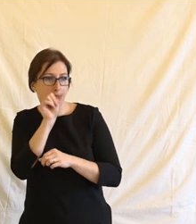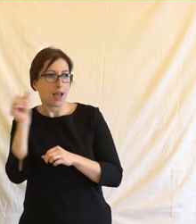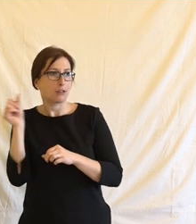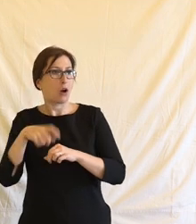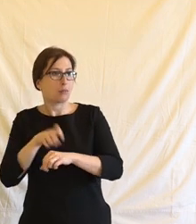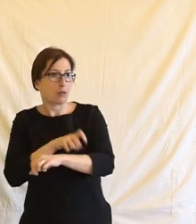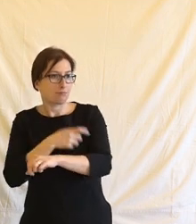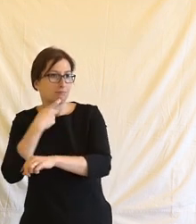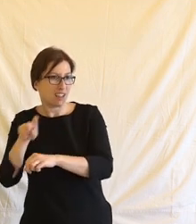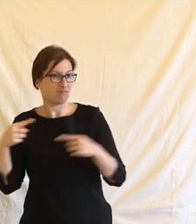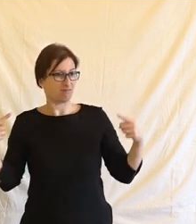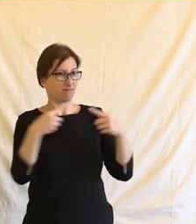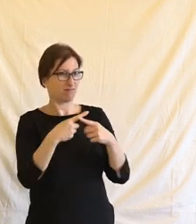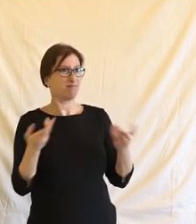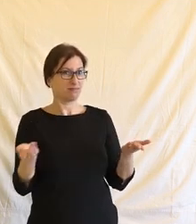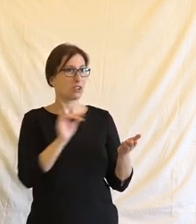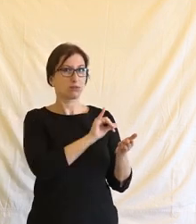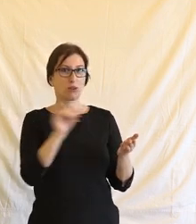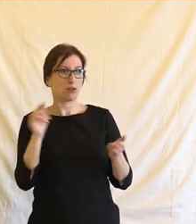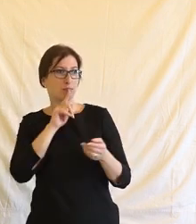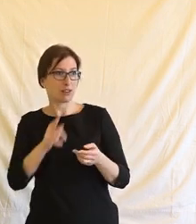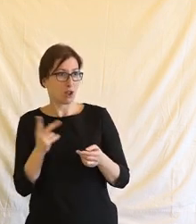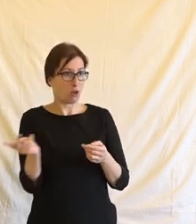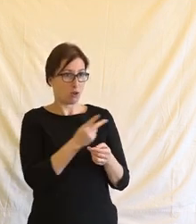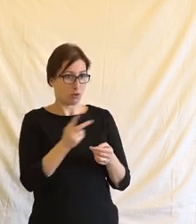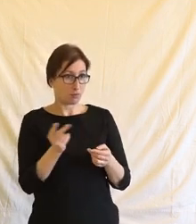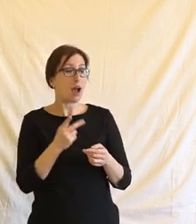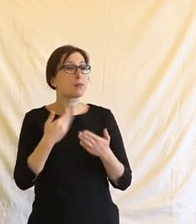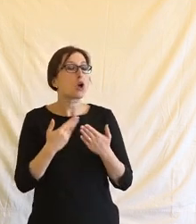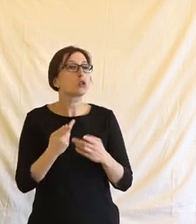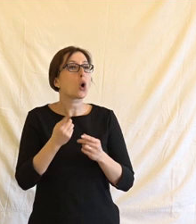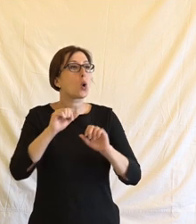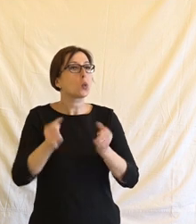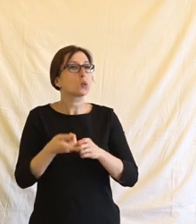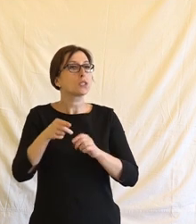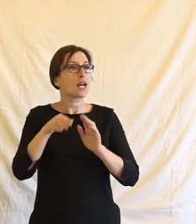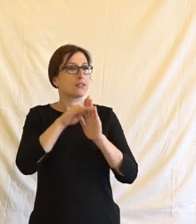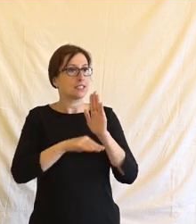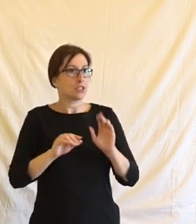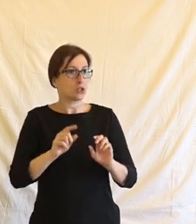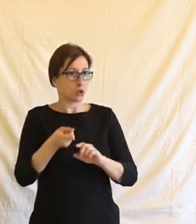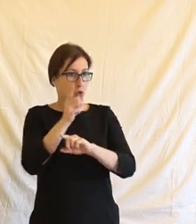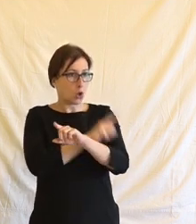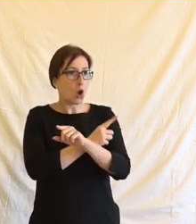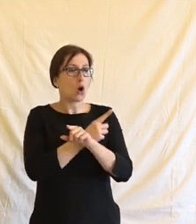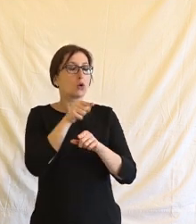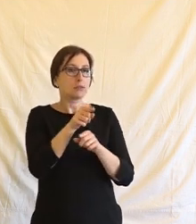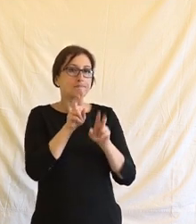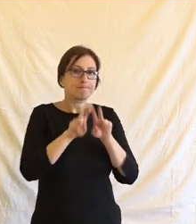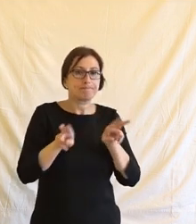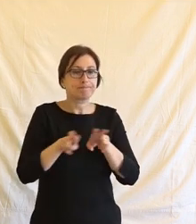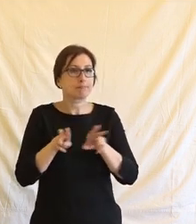Potom ústavní soudy nalézají vlastně nějakou hranici nebo nějaké